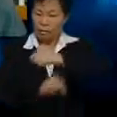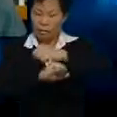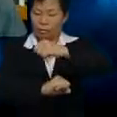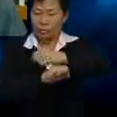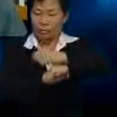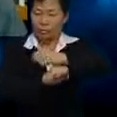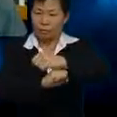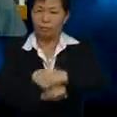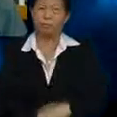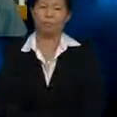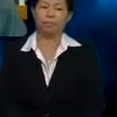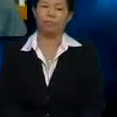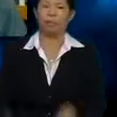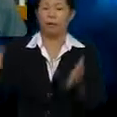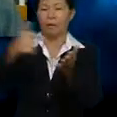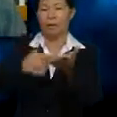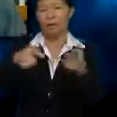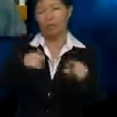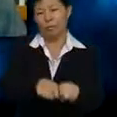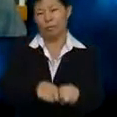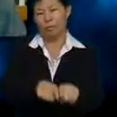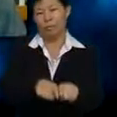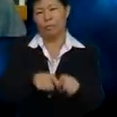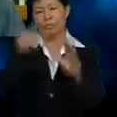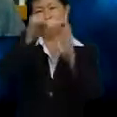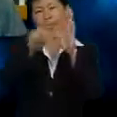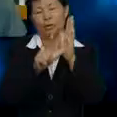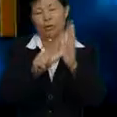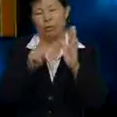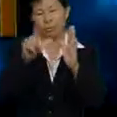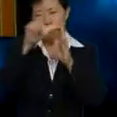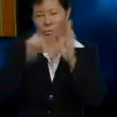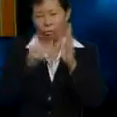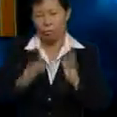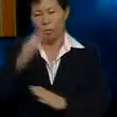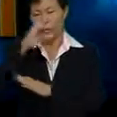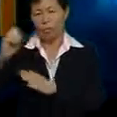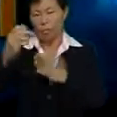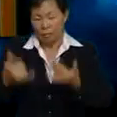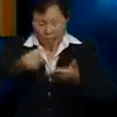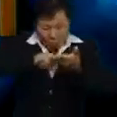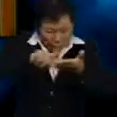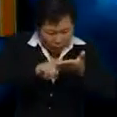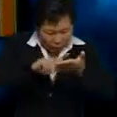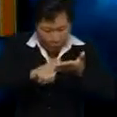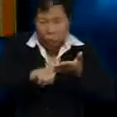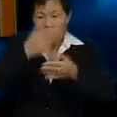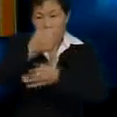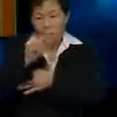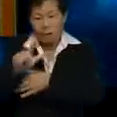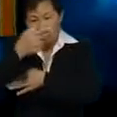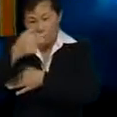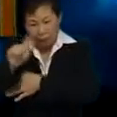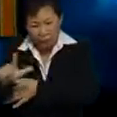Lagipun Penguam syarikat sekarang ni Sedang meneliti Hal-hal